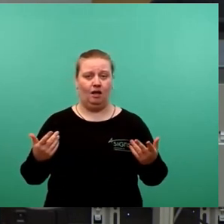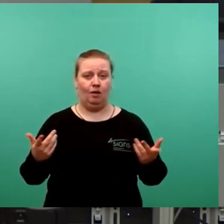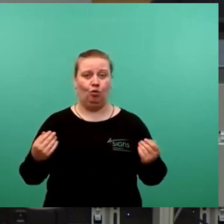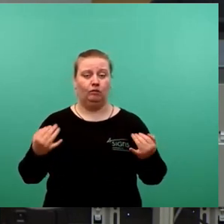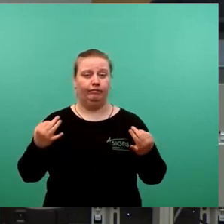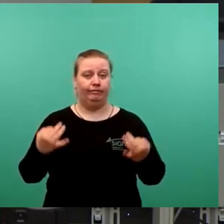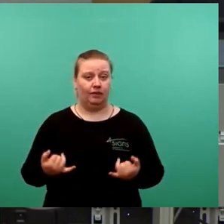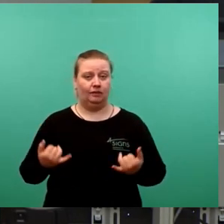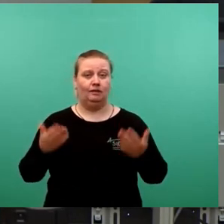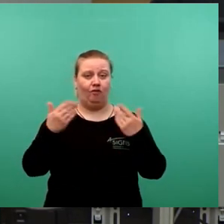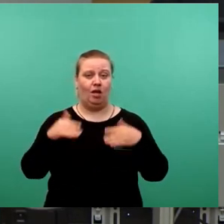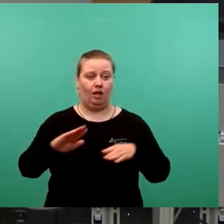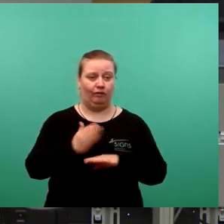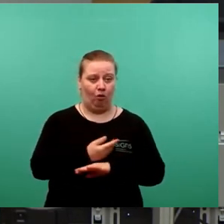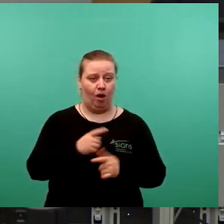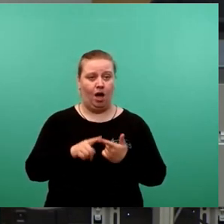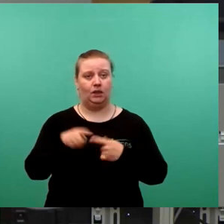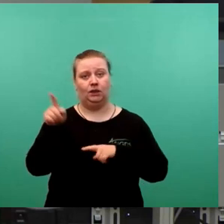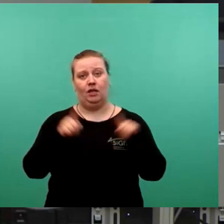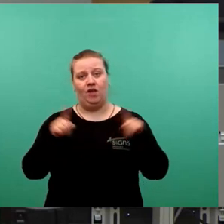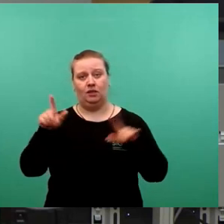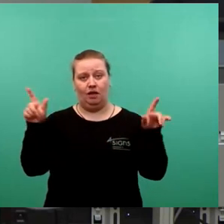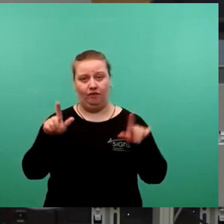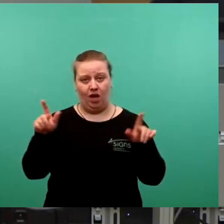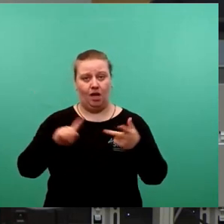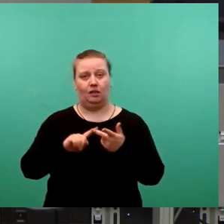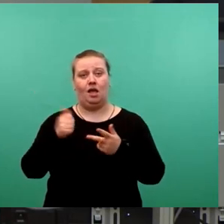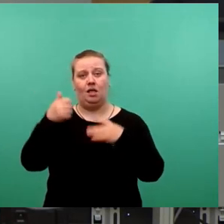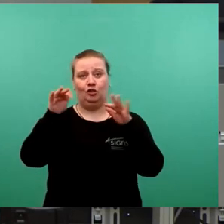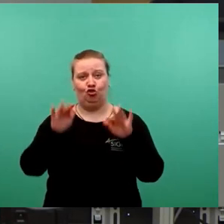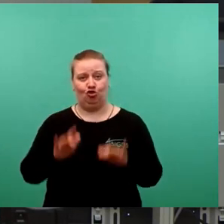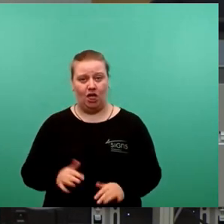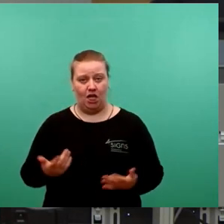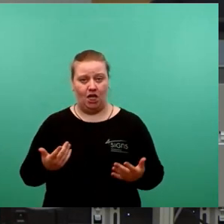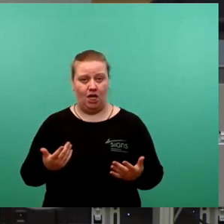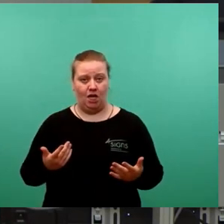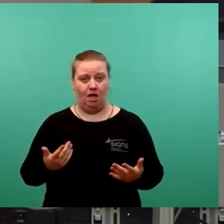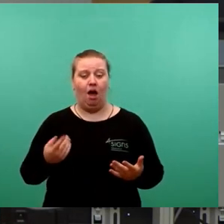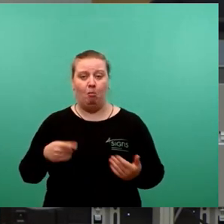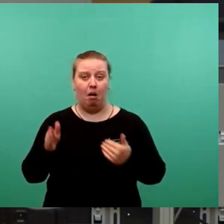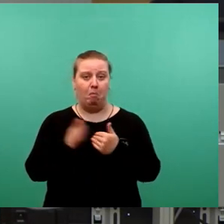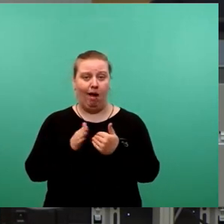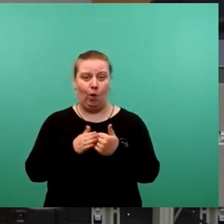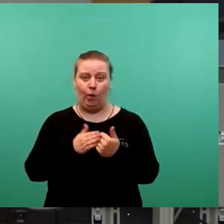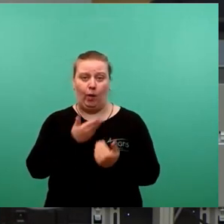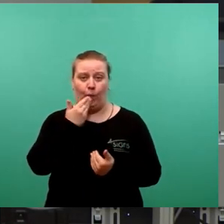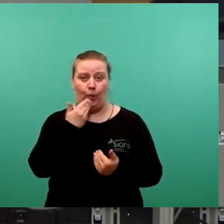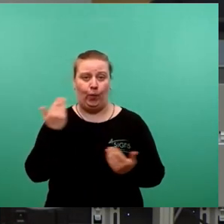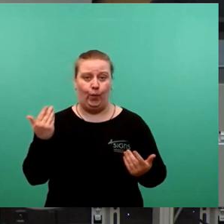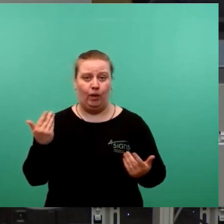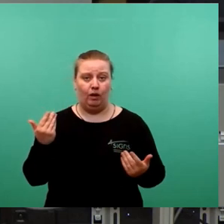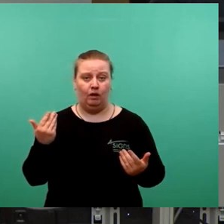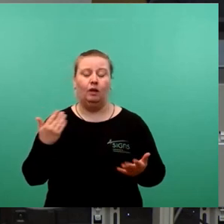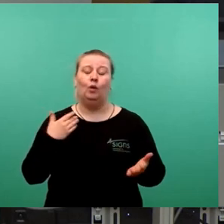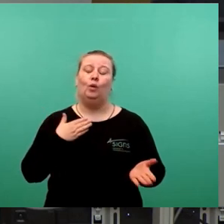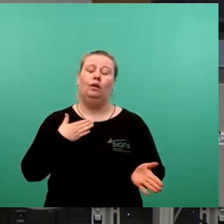ist Weihnachten vorbei, wir haben Silvester gefeiert, der erste Schnee ist gefallen, nur Beigeordnete haben wir noch keine gewählt. Und deshalb